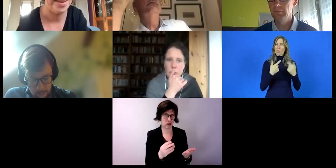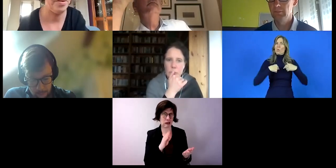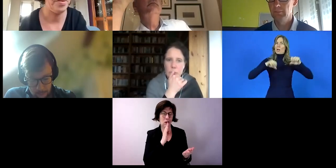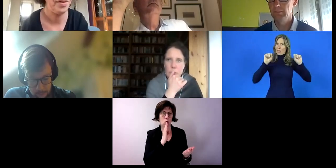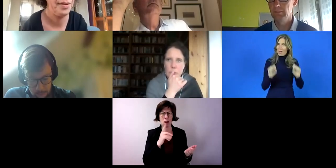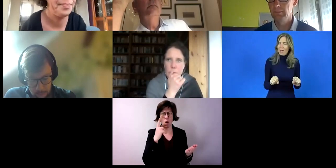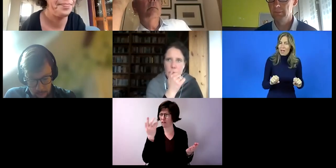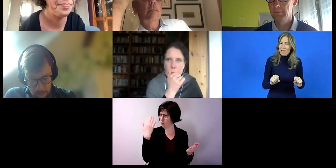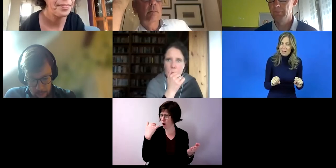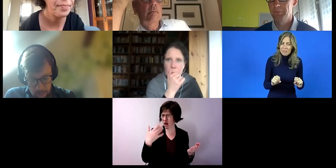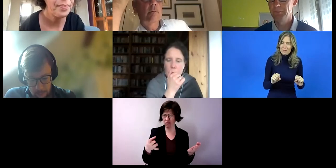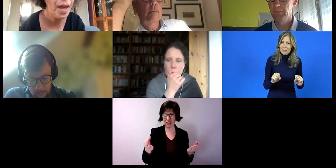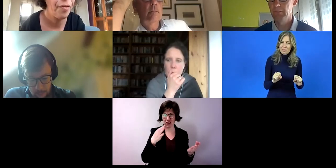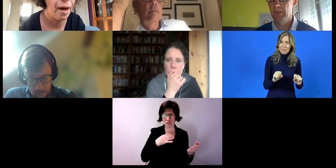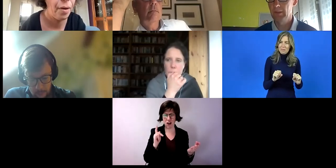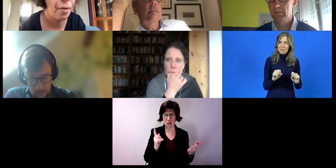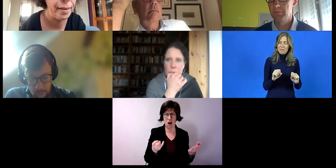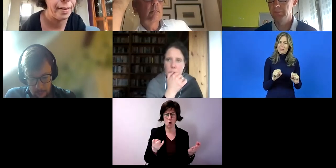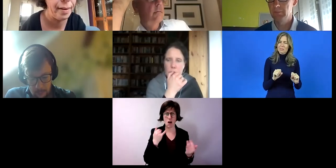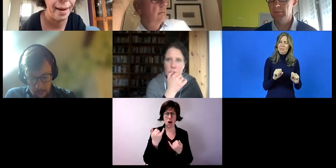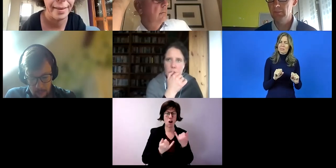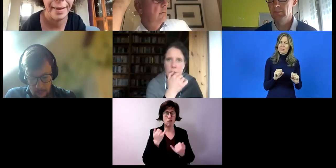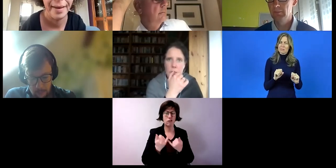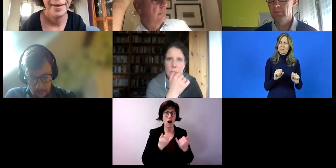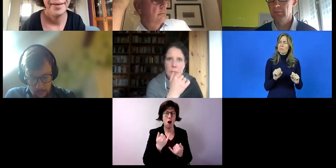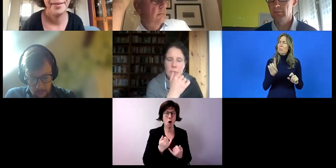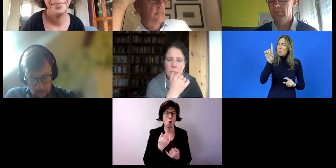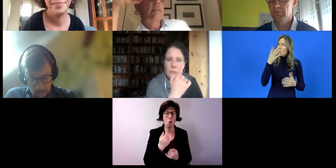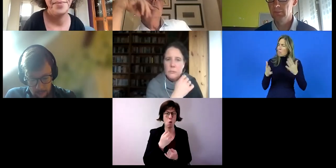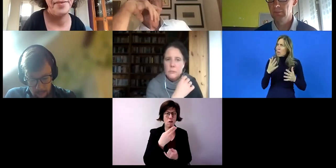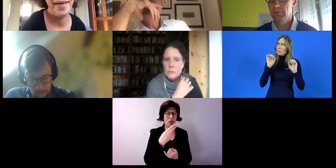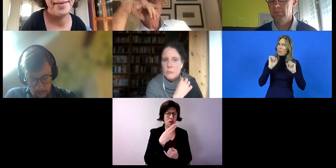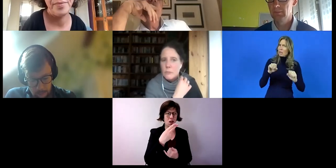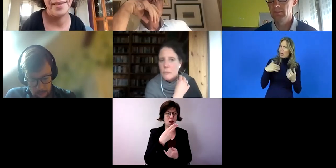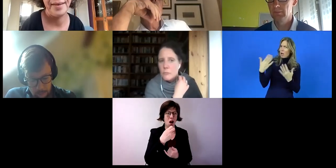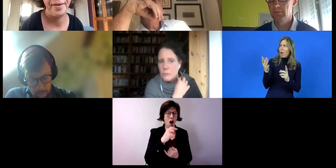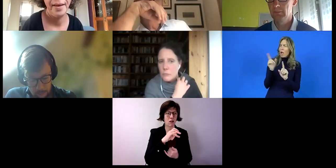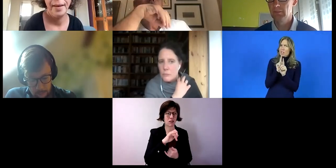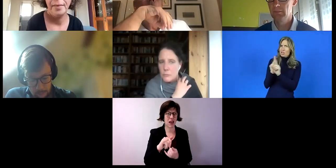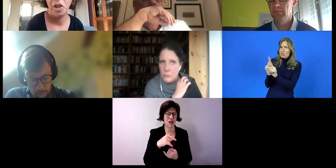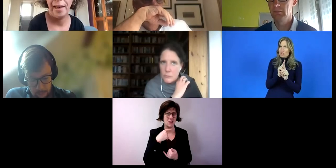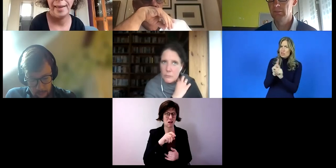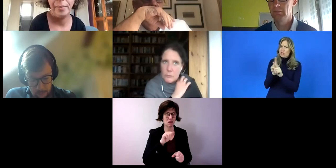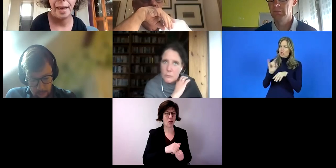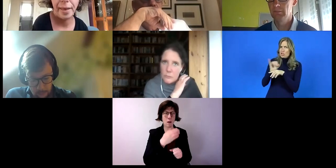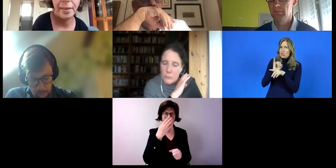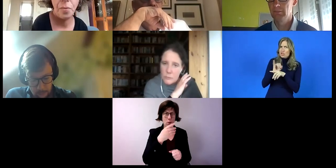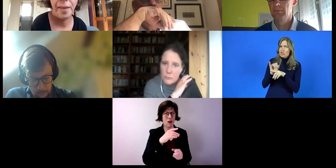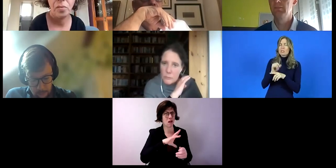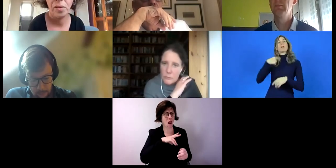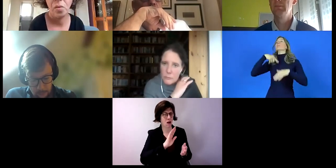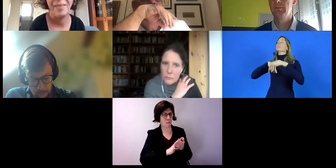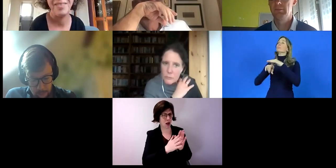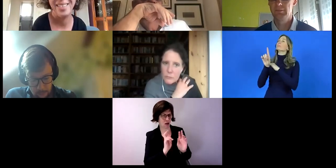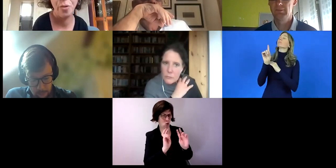Glaube ich auch Frau Hartney erwähnt, dass man das einfach die Menschen länger in einem Praktikum